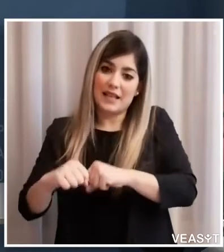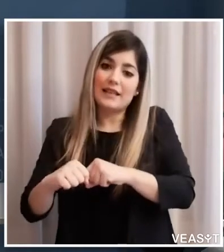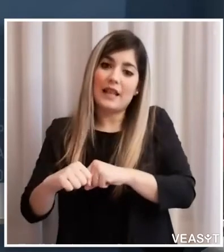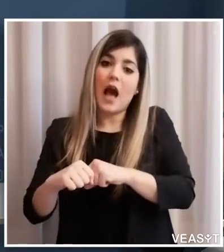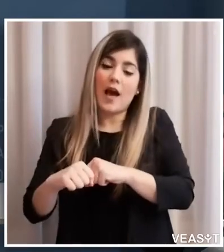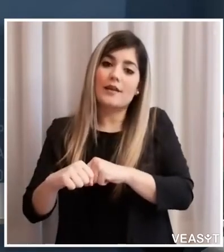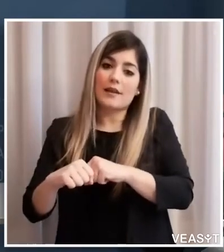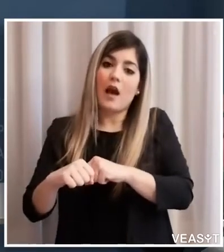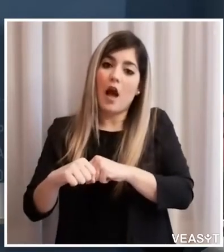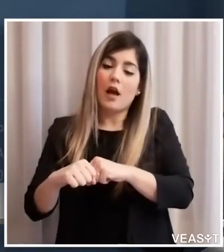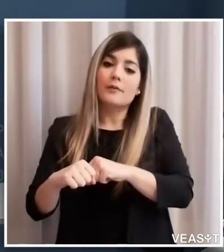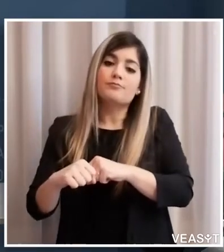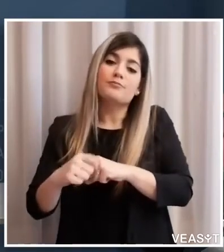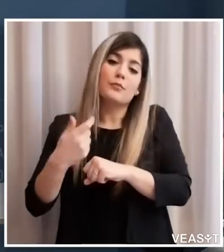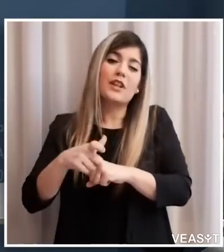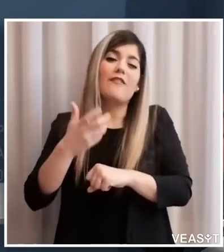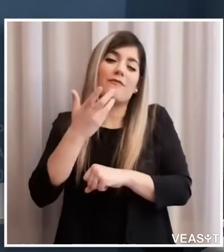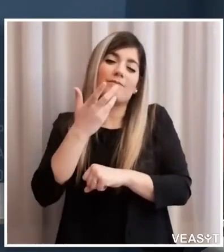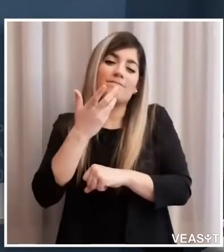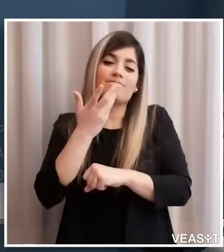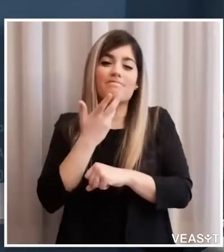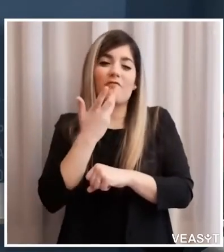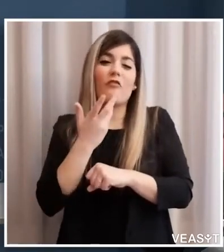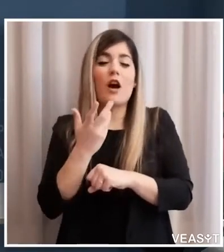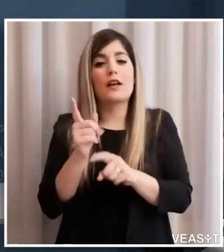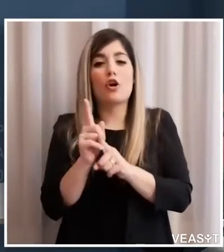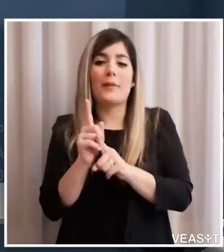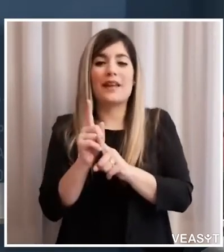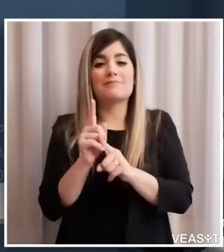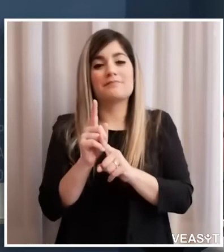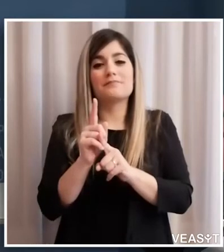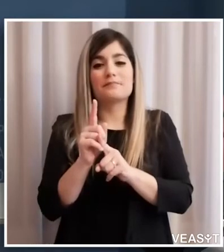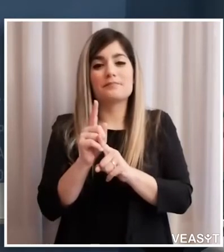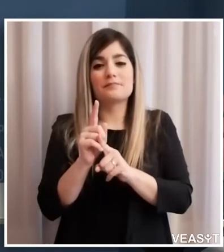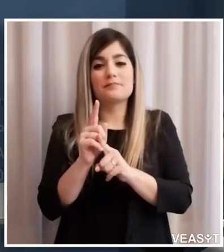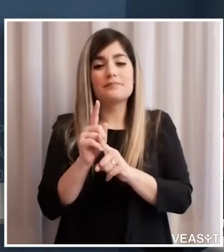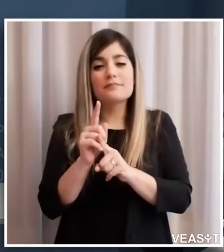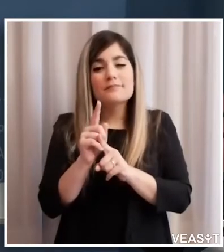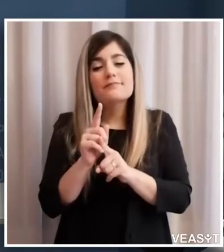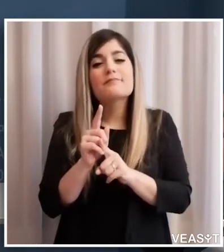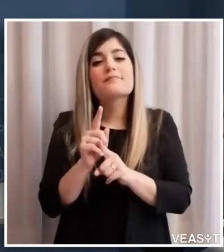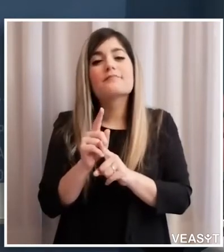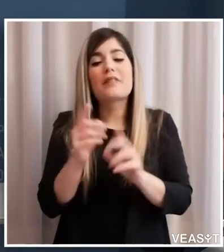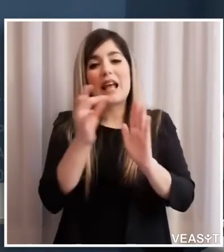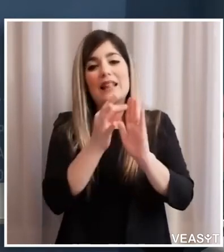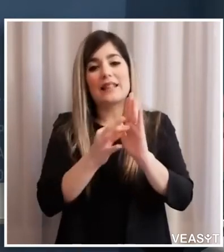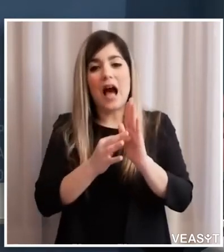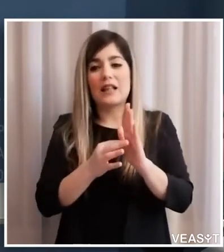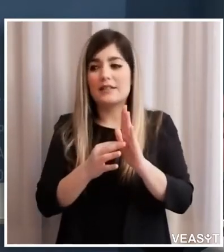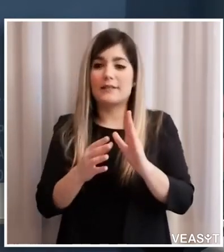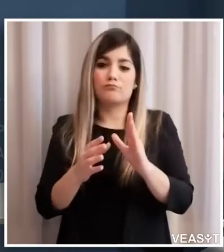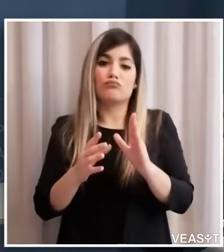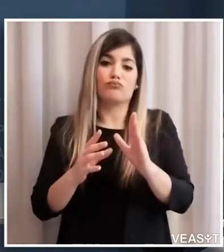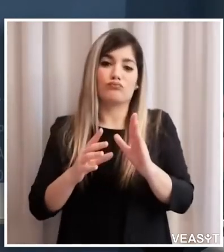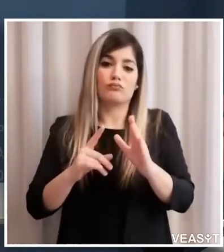partire una data una data una banca dati comune la complessità del